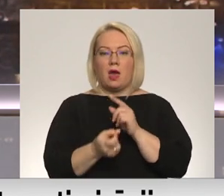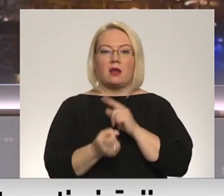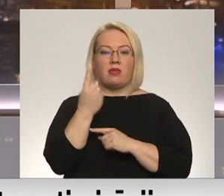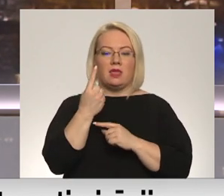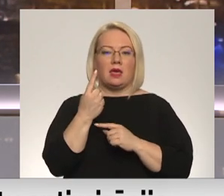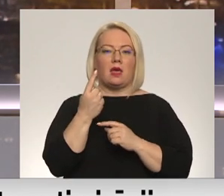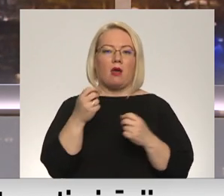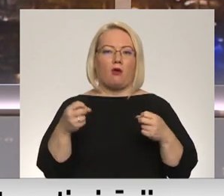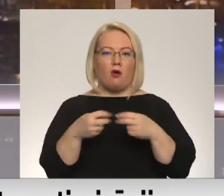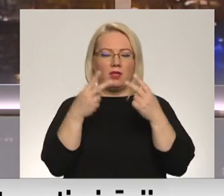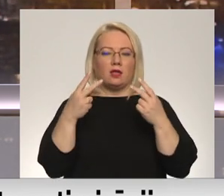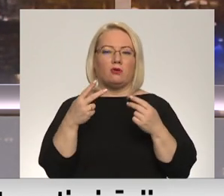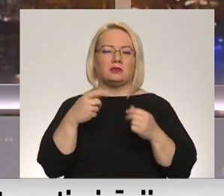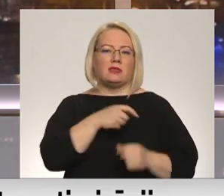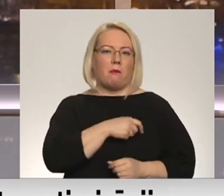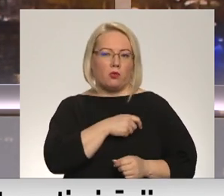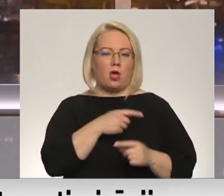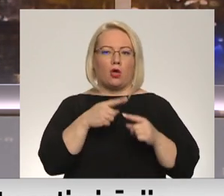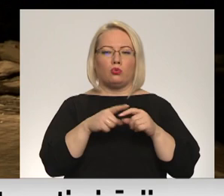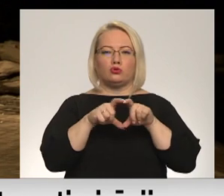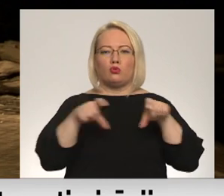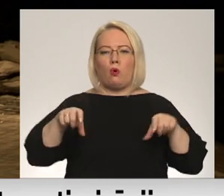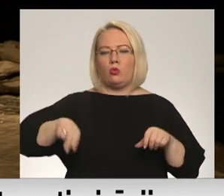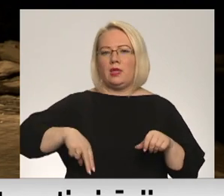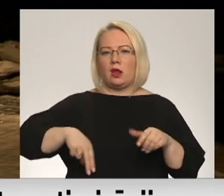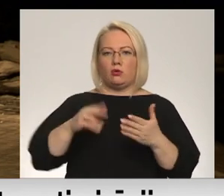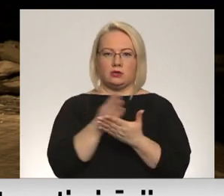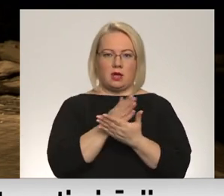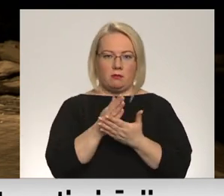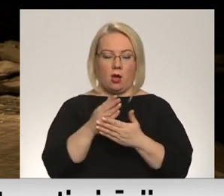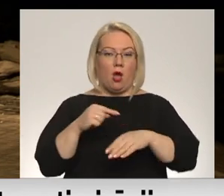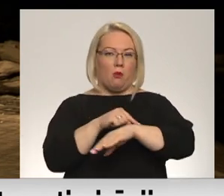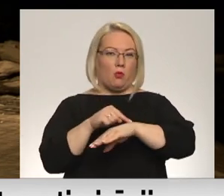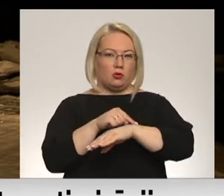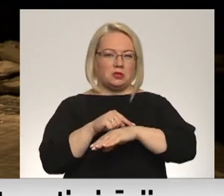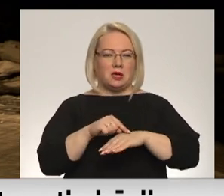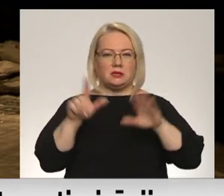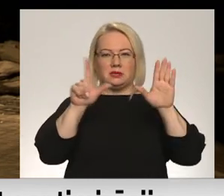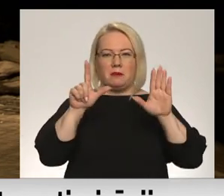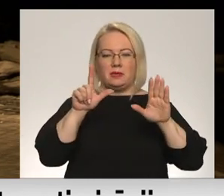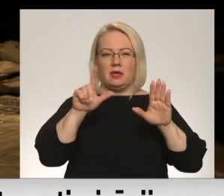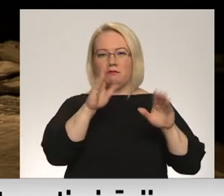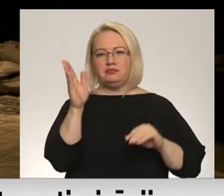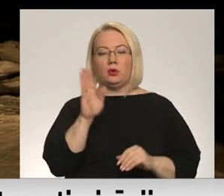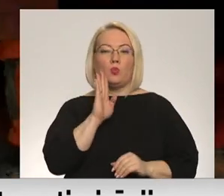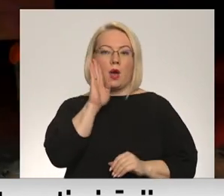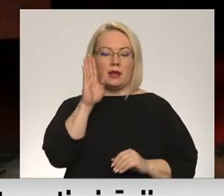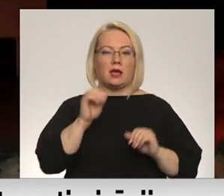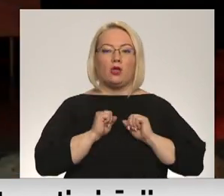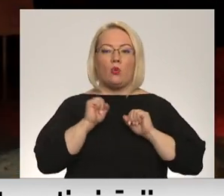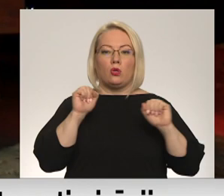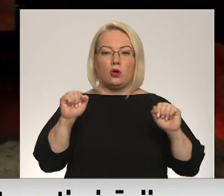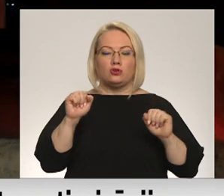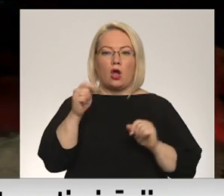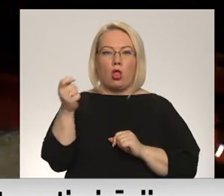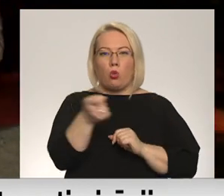un izglītības iestāžu direktoru starpā. Pulkstens ir nedaudz pāri septiņiem no rīta, kad nodrošinājušies ar